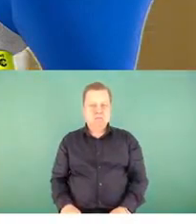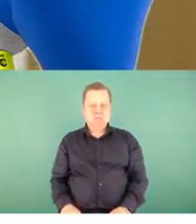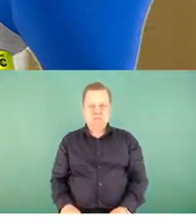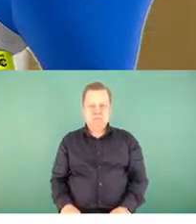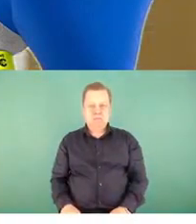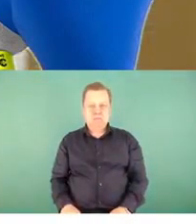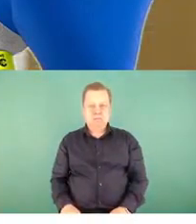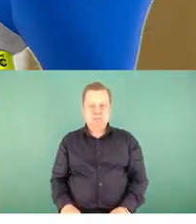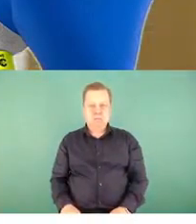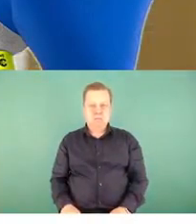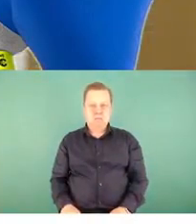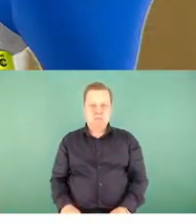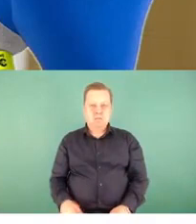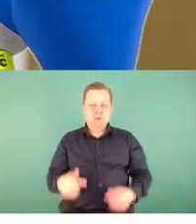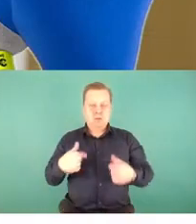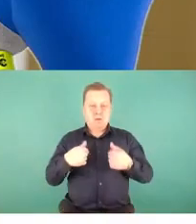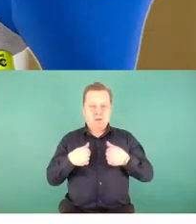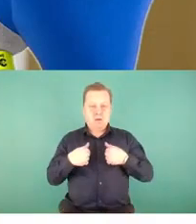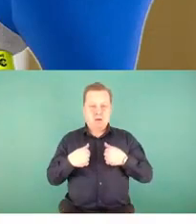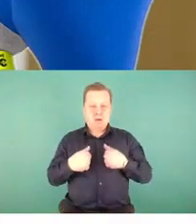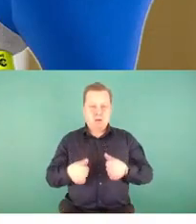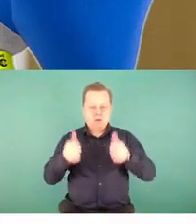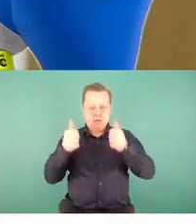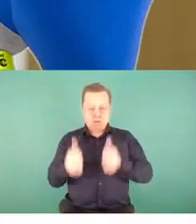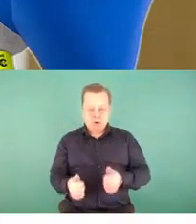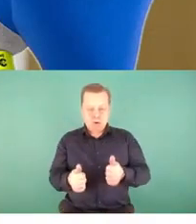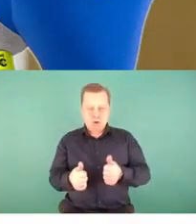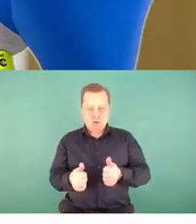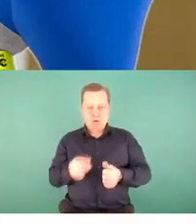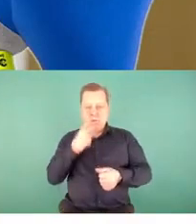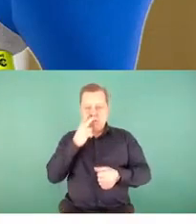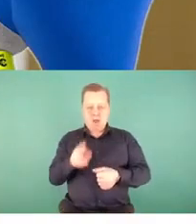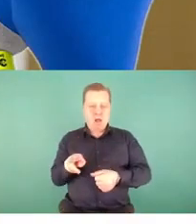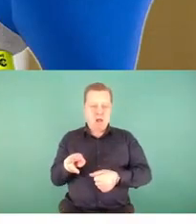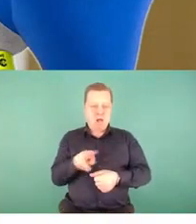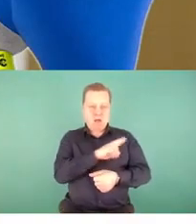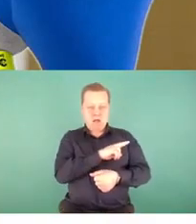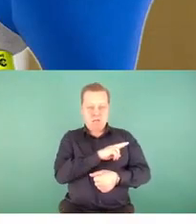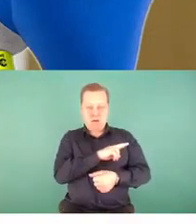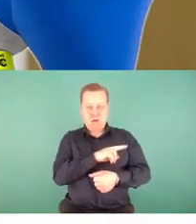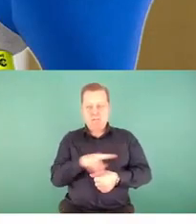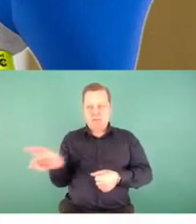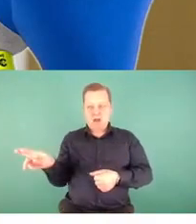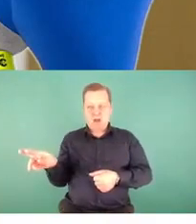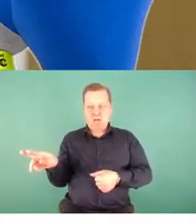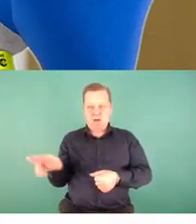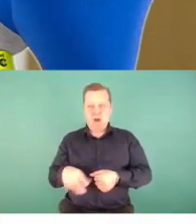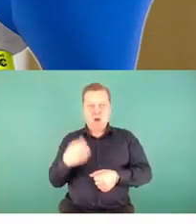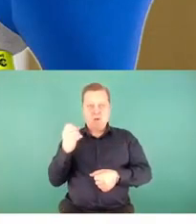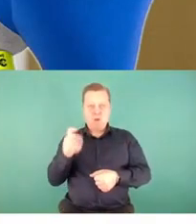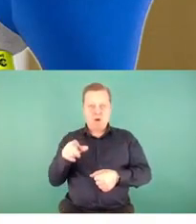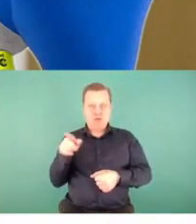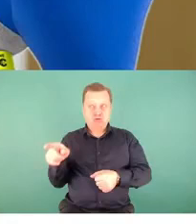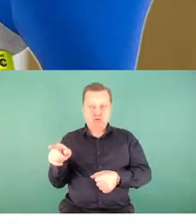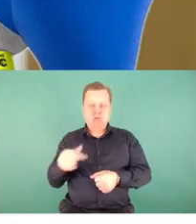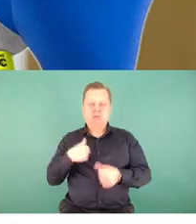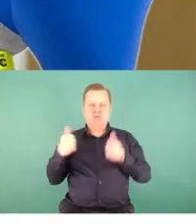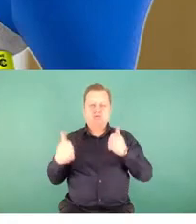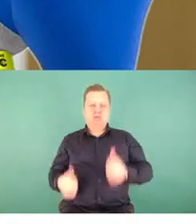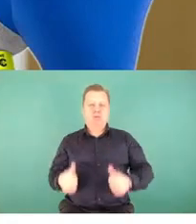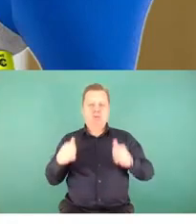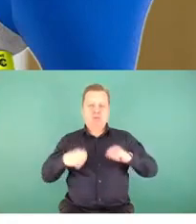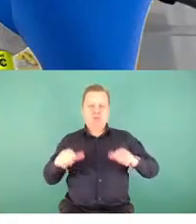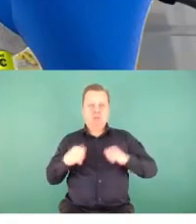Zatrzymuję się i patrzę w lewo i prawo i jak pociąg jedzie, to stoję bez ruchu i czekam, kiedy